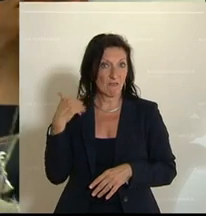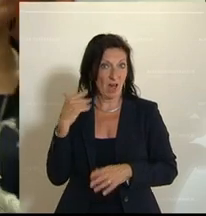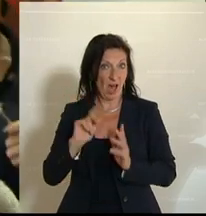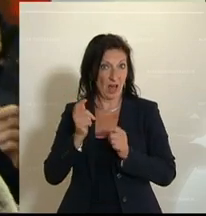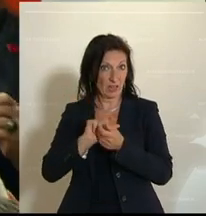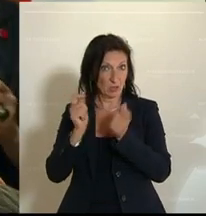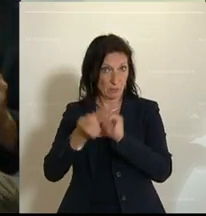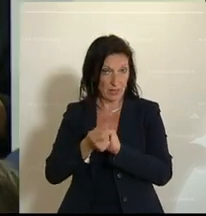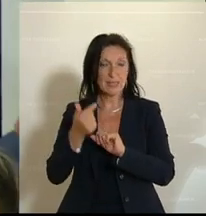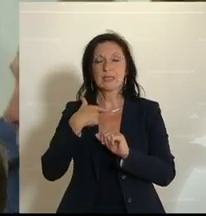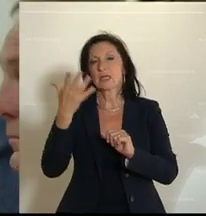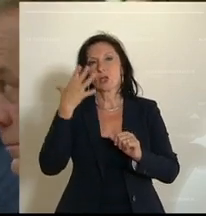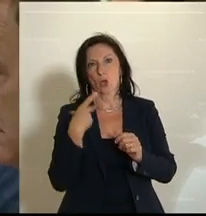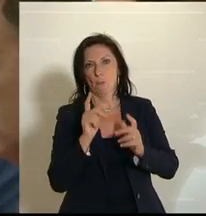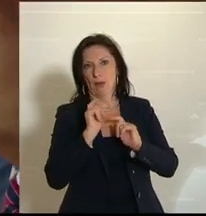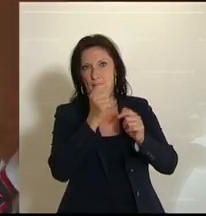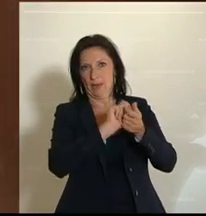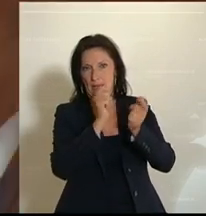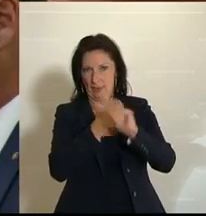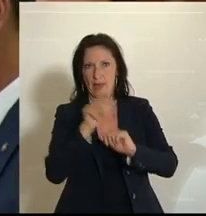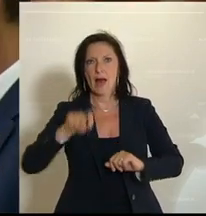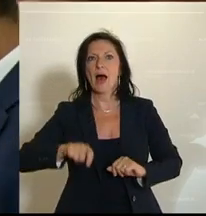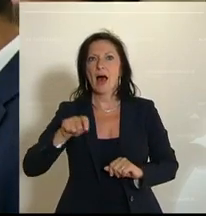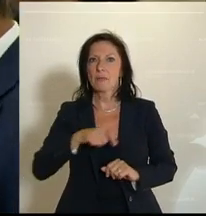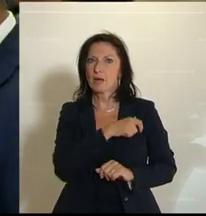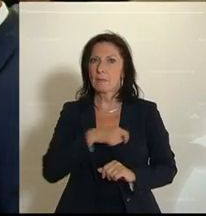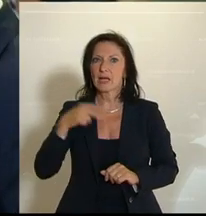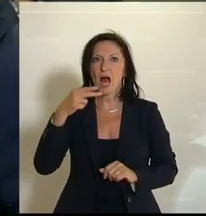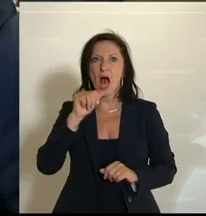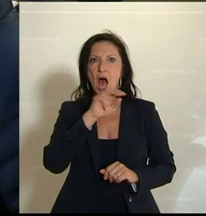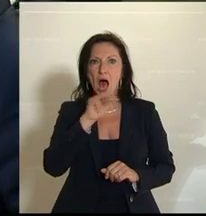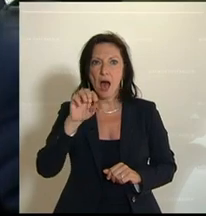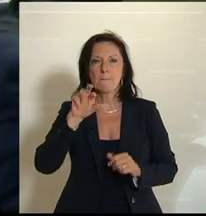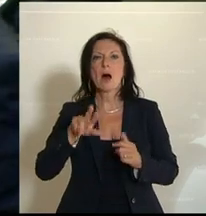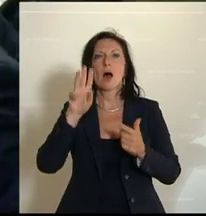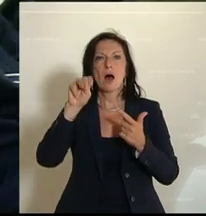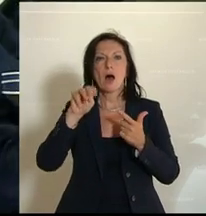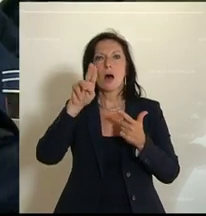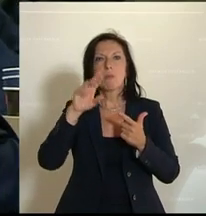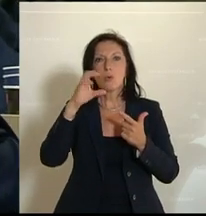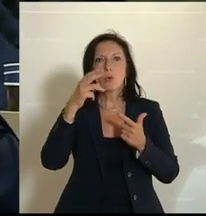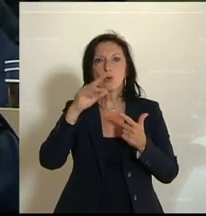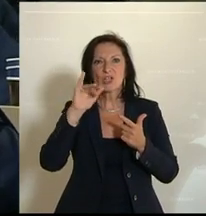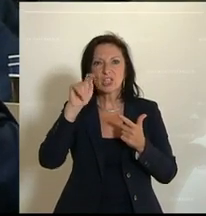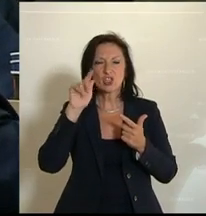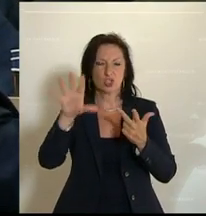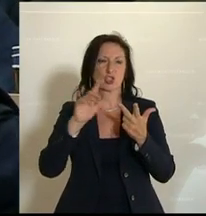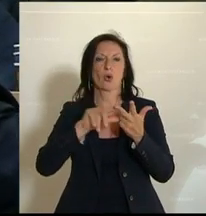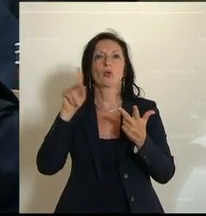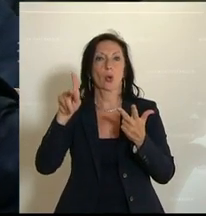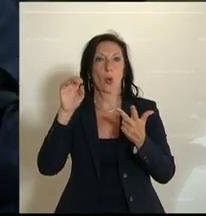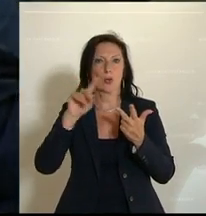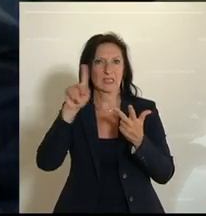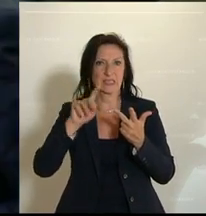eingebracht hat, noch einen Abänderungsantrag der Abgeordneten Mag. Michael Hammer, Josef Muchitsch, Mag. Markus Kotzer einbringen und in den